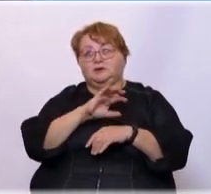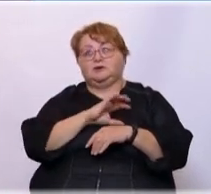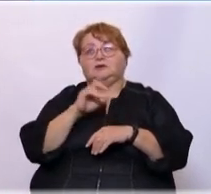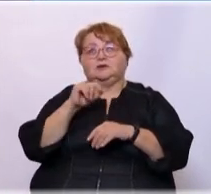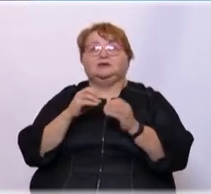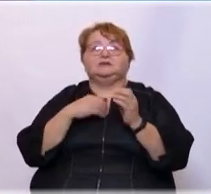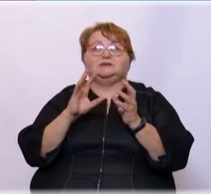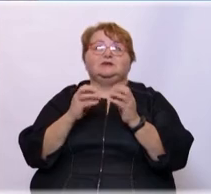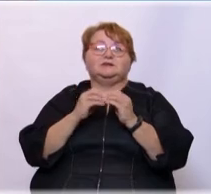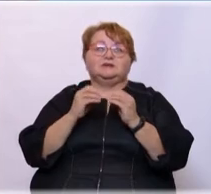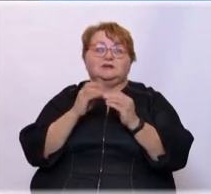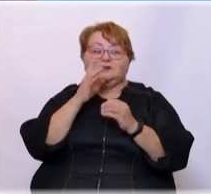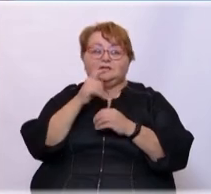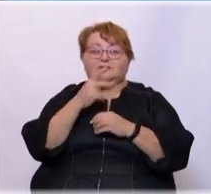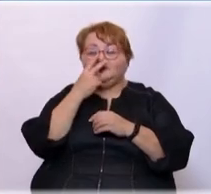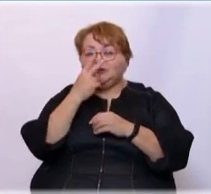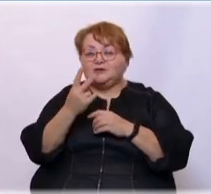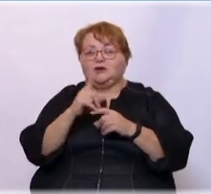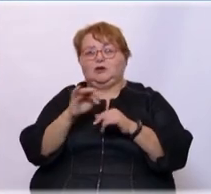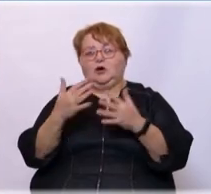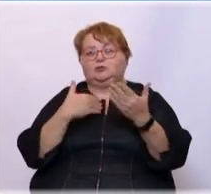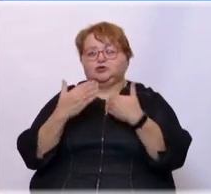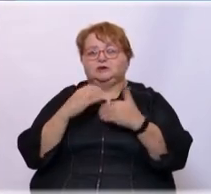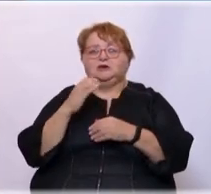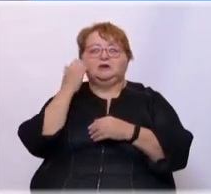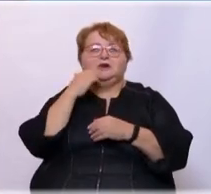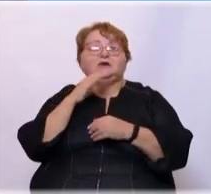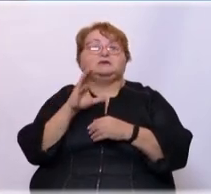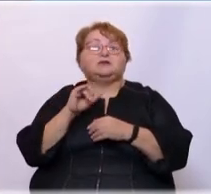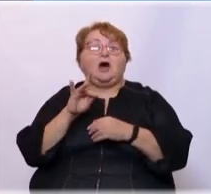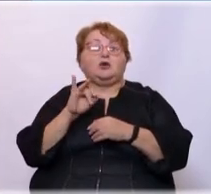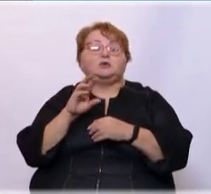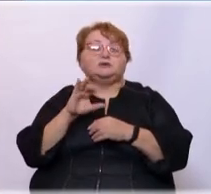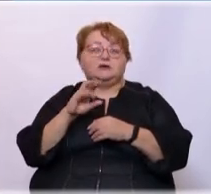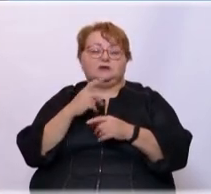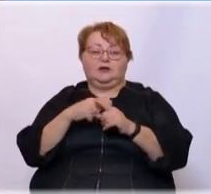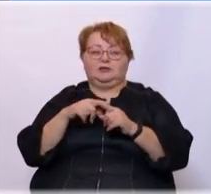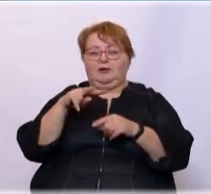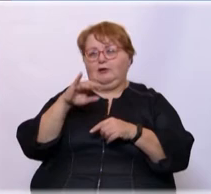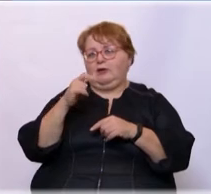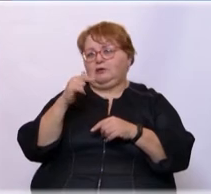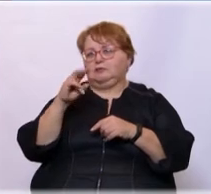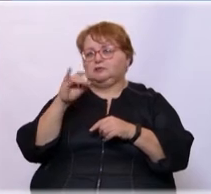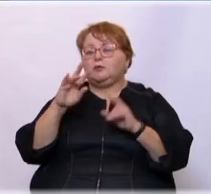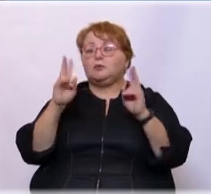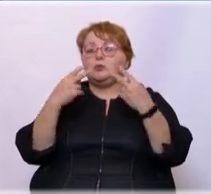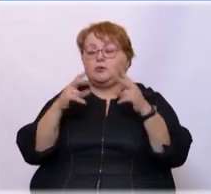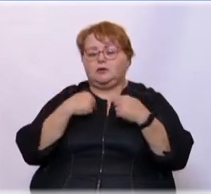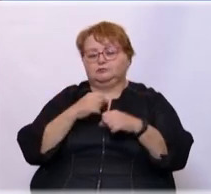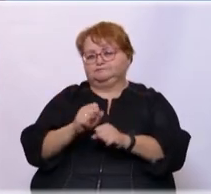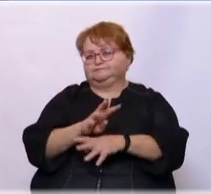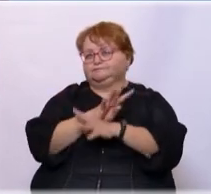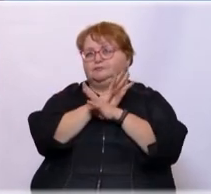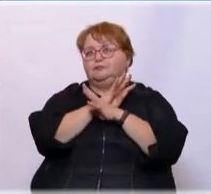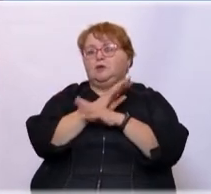с 10 лет, и то, что вы видели и общались со Старостиным, который просто легенда клуба, для меня это просто до мурашек. Когда и в